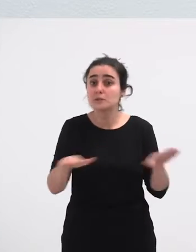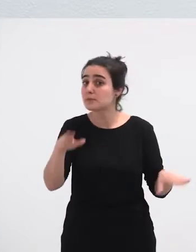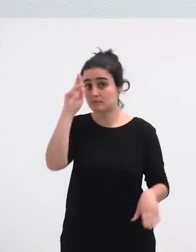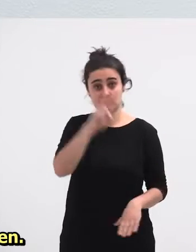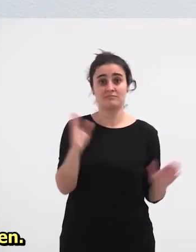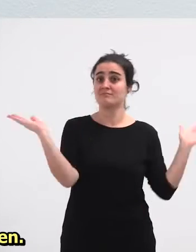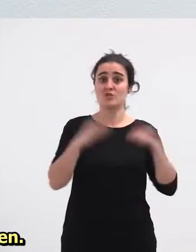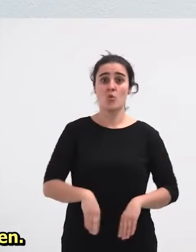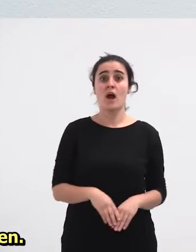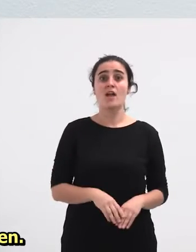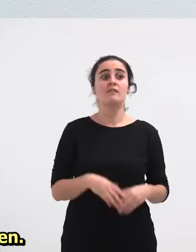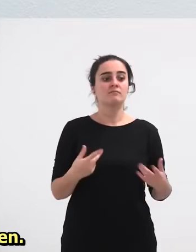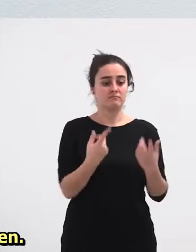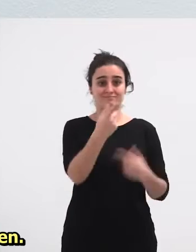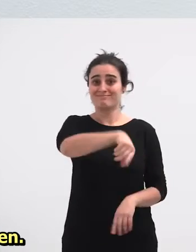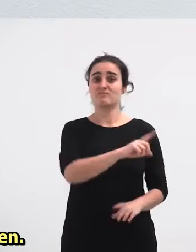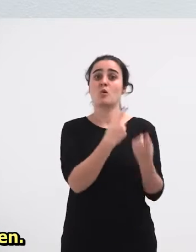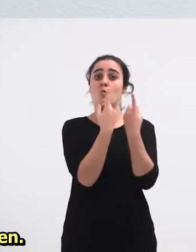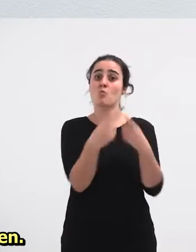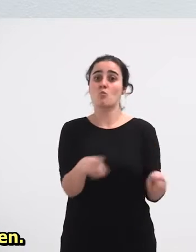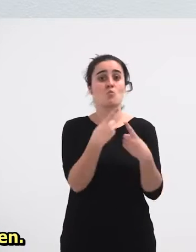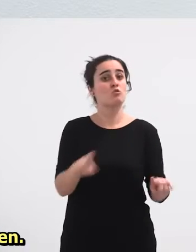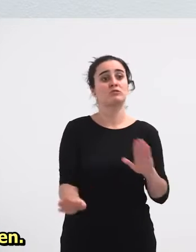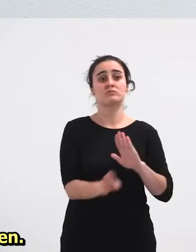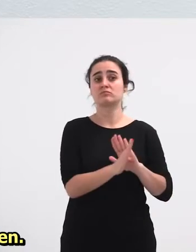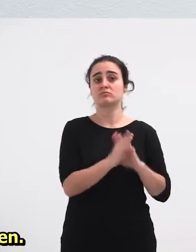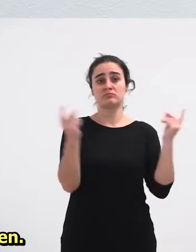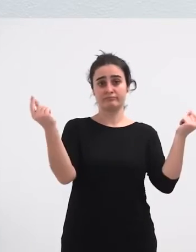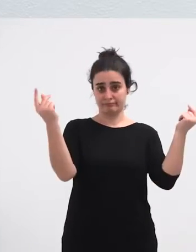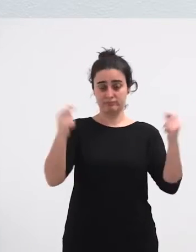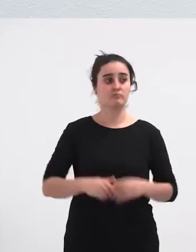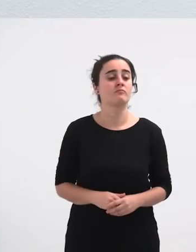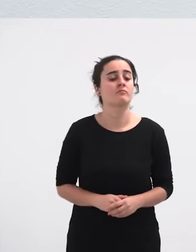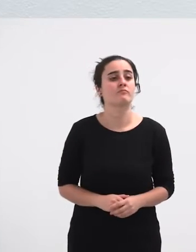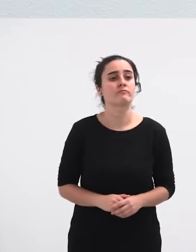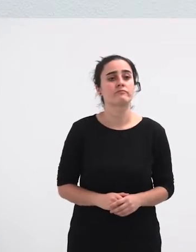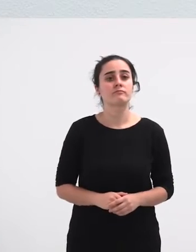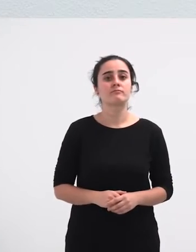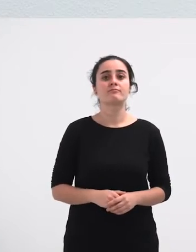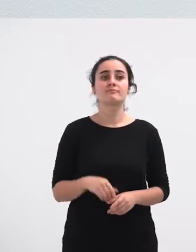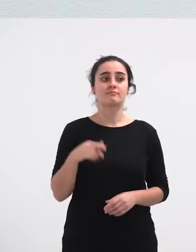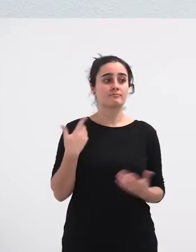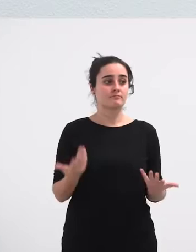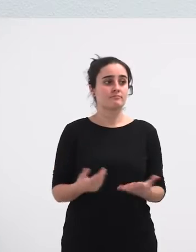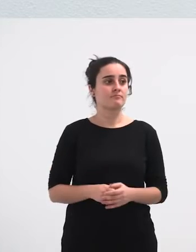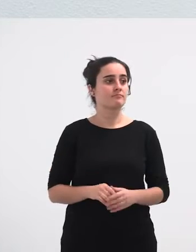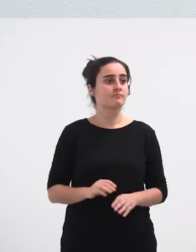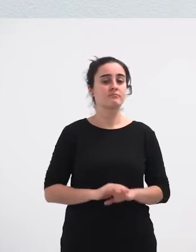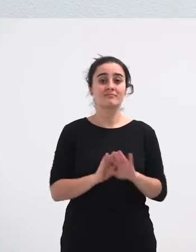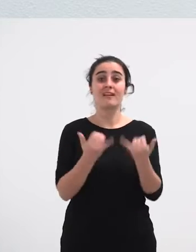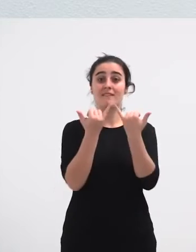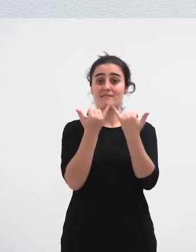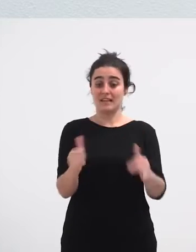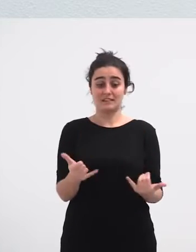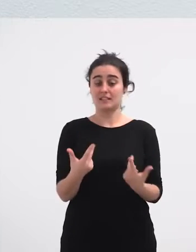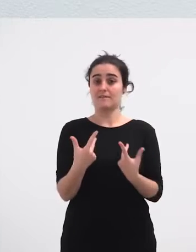errespetatu eta musikarekin gontziren dantxe egiten Jaiak apurt mugatu